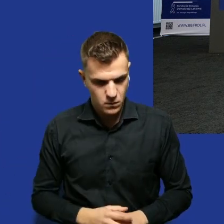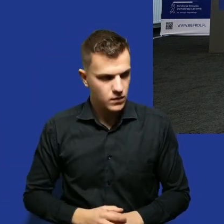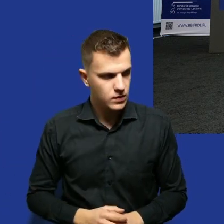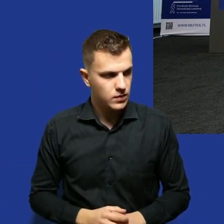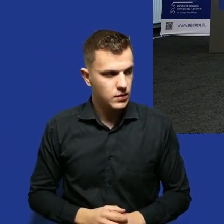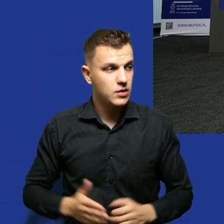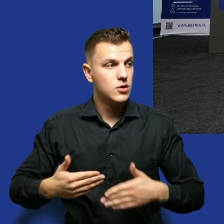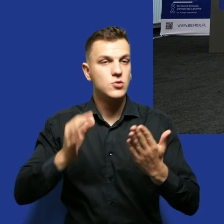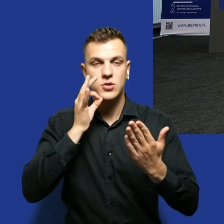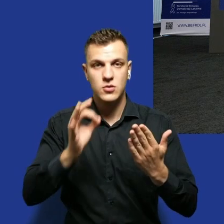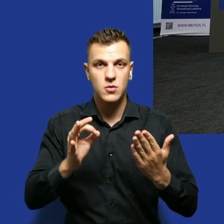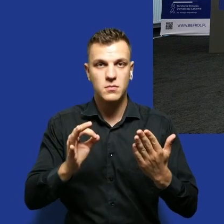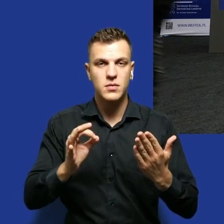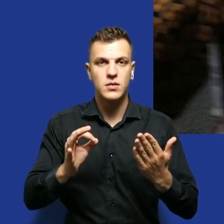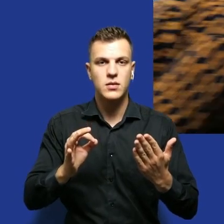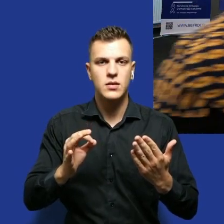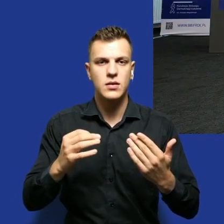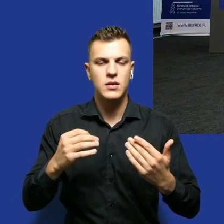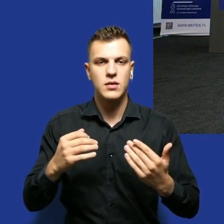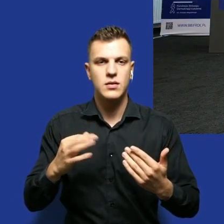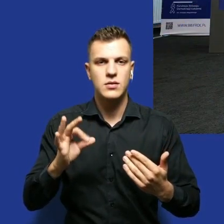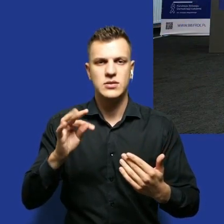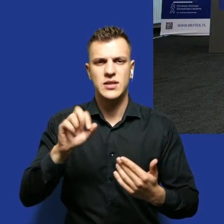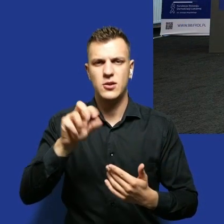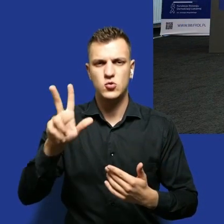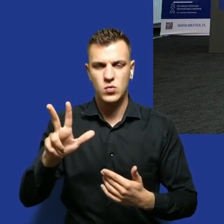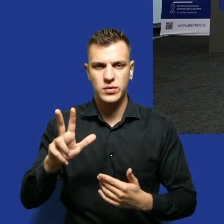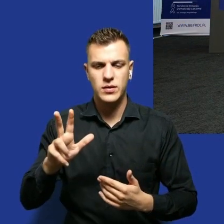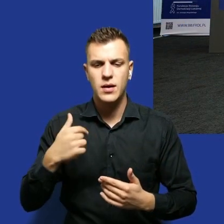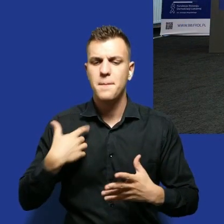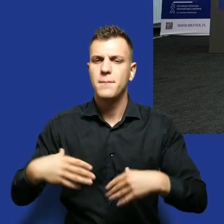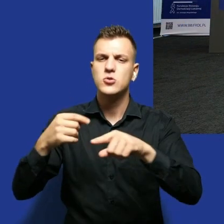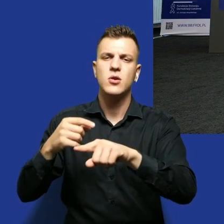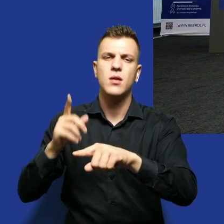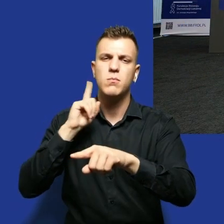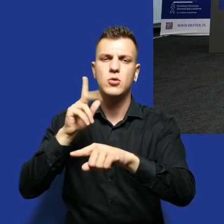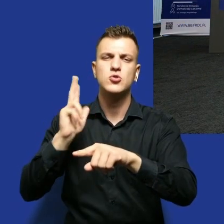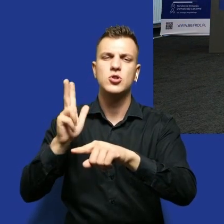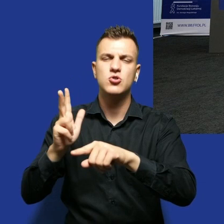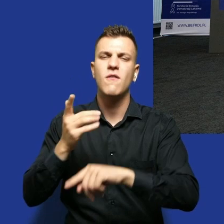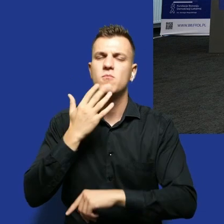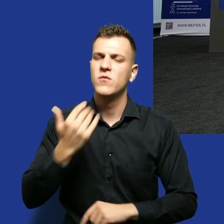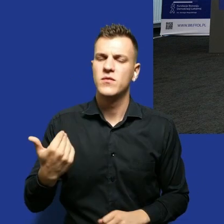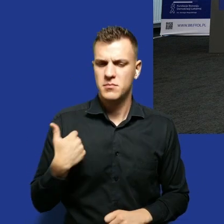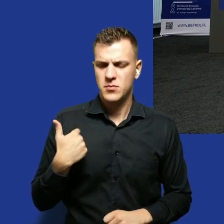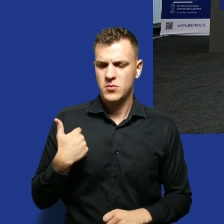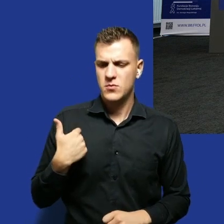Dzień dobry. Słabym i Stanciuk z tej strony. Tutaj na początku znaczy rozmowy pan Krzysztof wspominał o bardzo